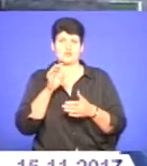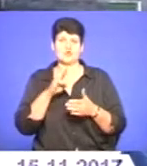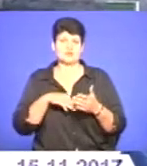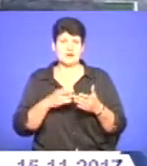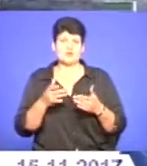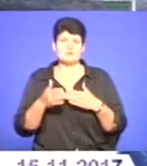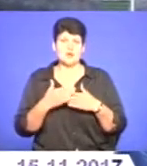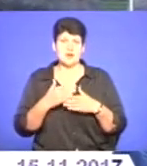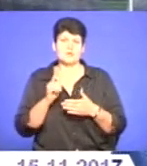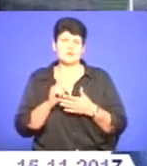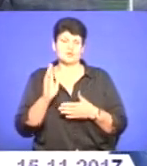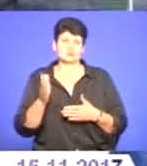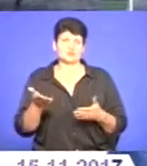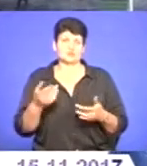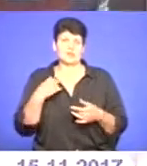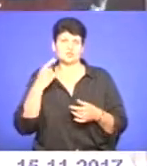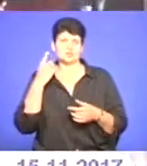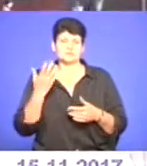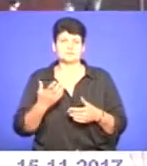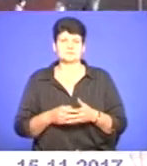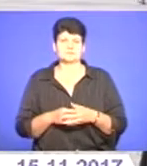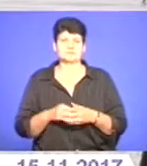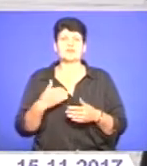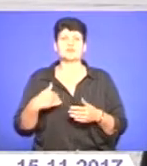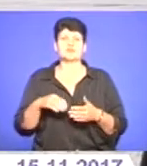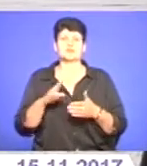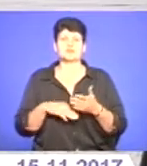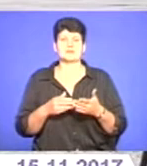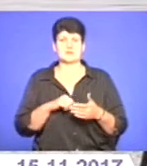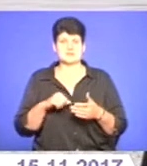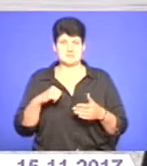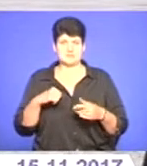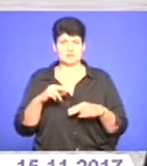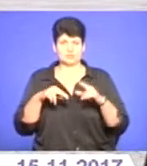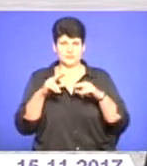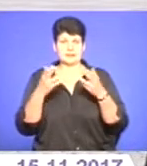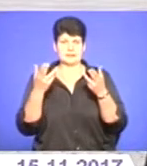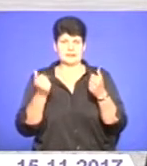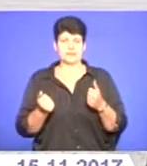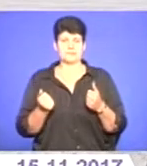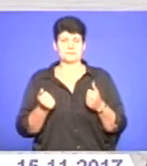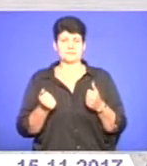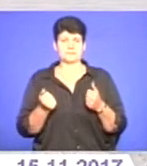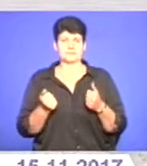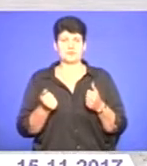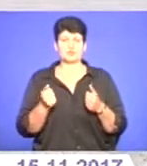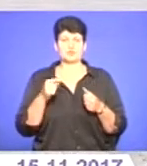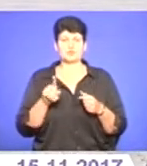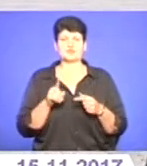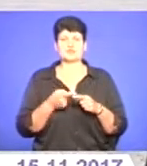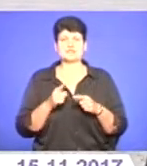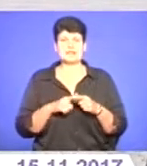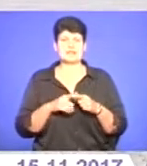якесь покарання повинно, напевне, бути. Я собі так думаю. Чи їх штрафувати? Якщо самовільно, так. А чого? Бо тому, що то дуже